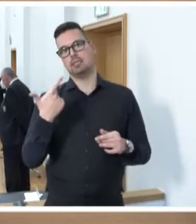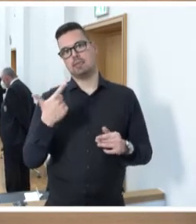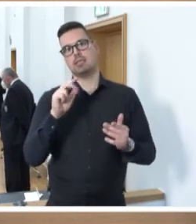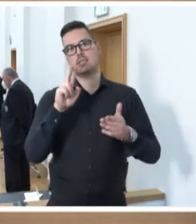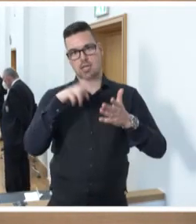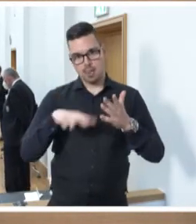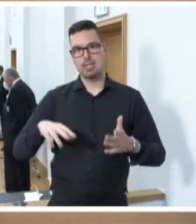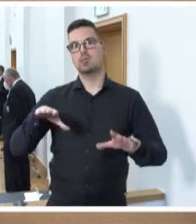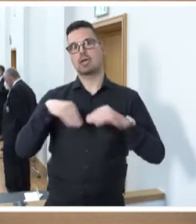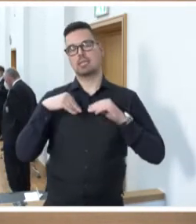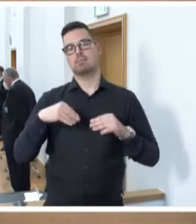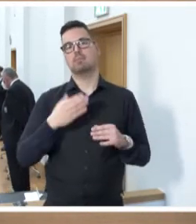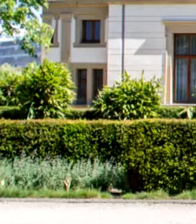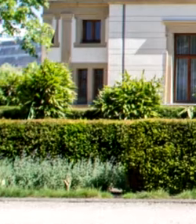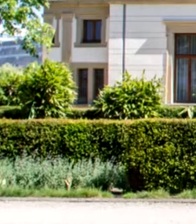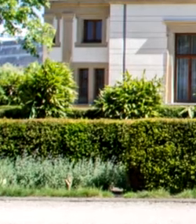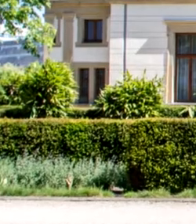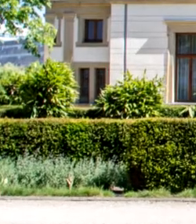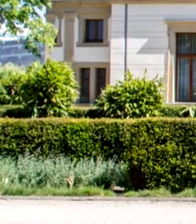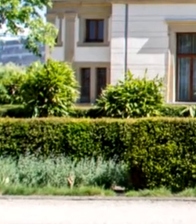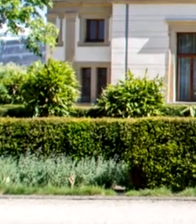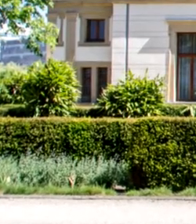letzter Lesung. Vielen Dank für Ihre Aufmerksamkeit.